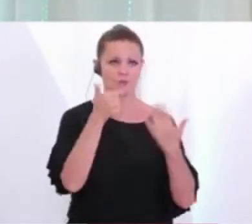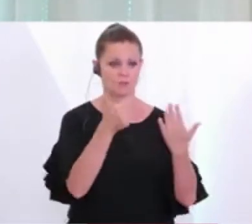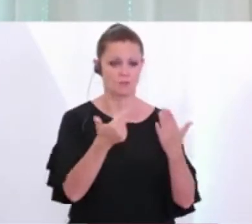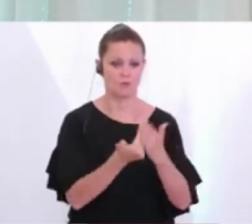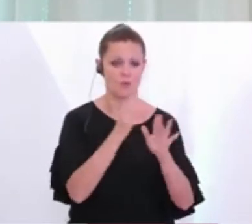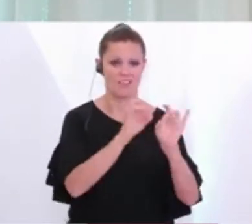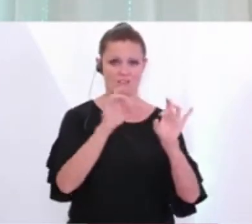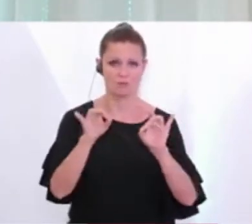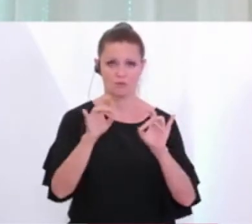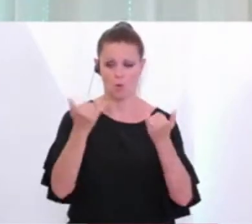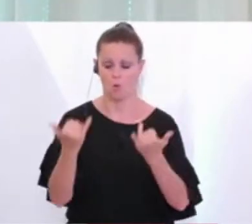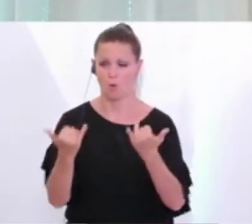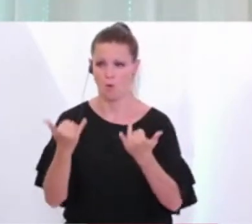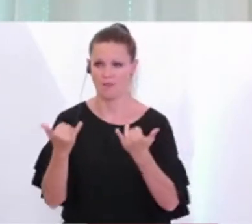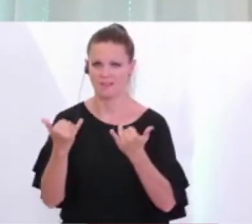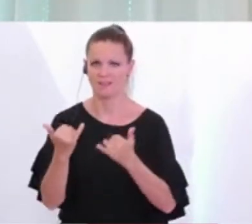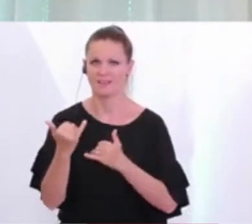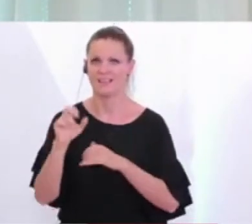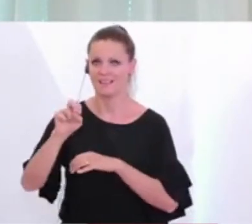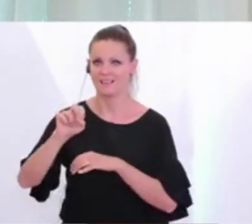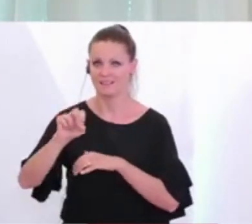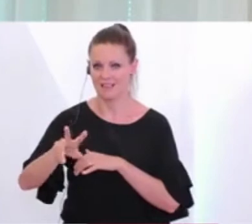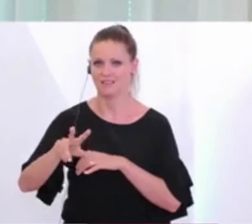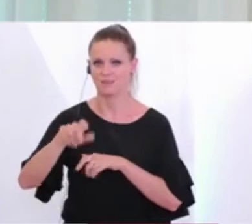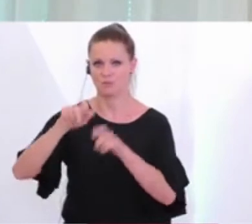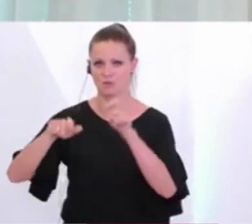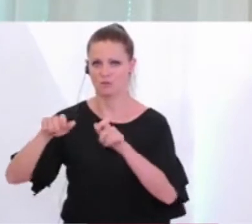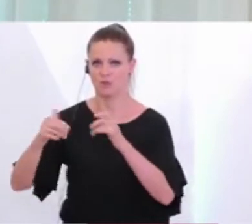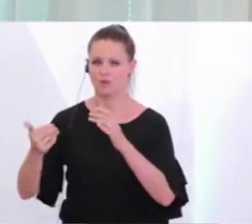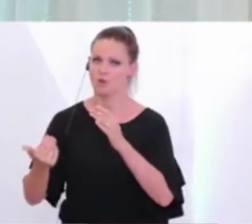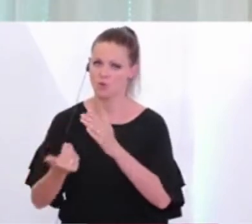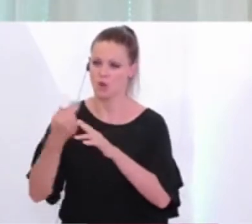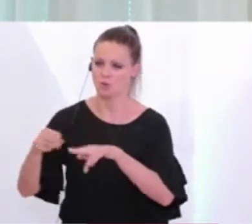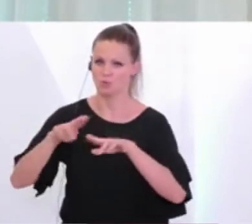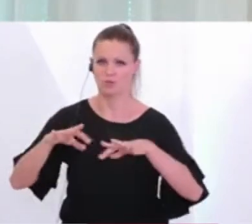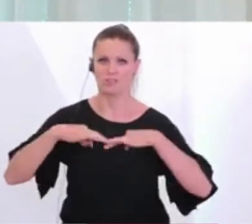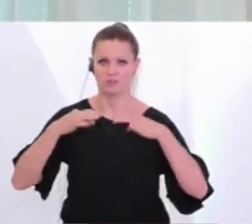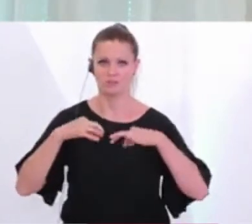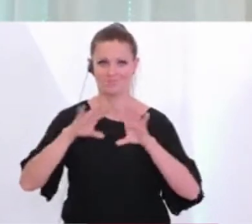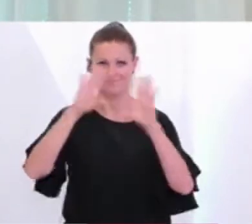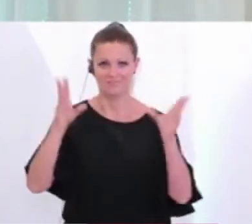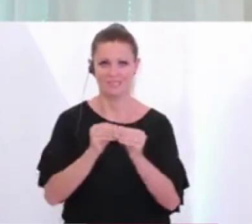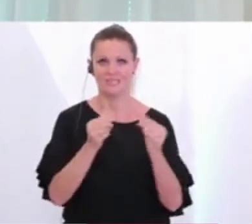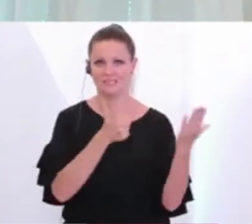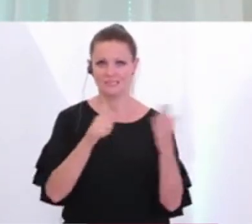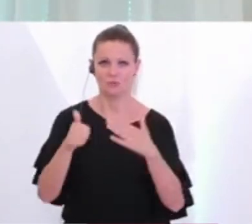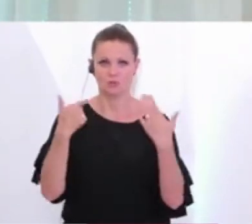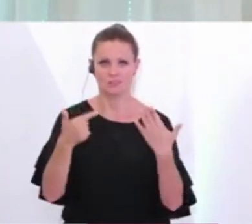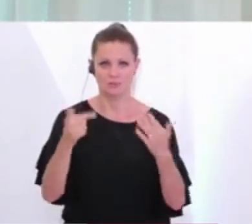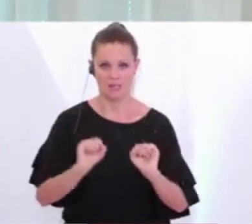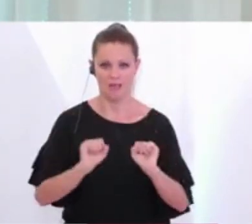Neuinfektionen stehen heute 13 Neugeniesene gegenüber. Das heißt, wir sind insgesamt bei 677